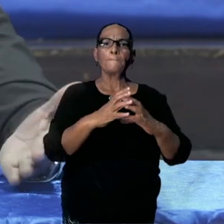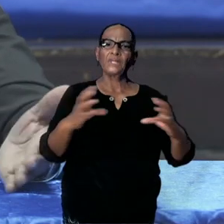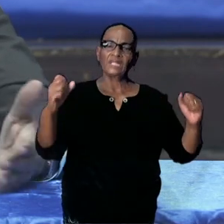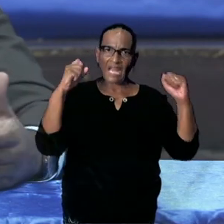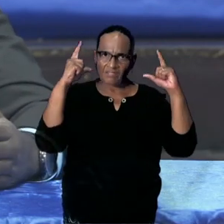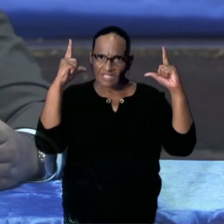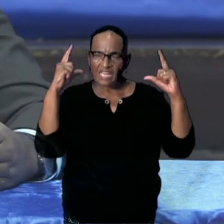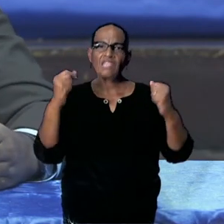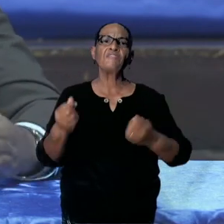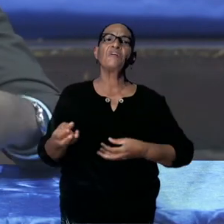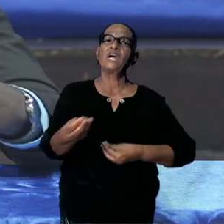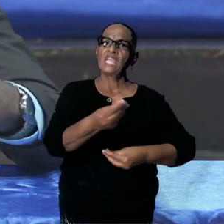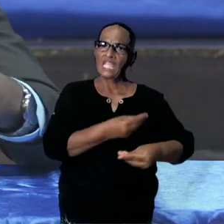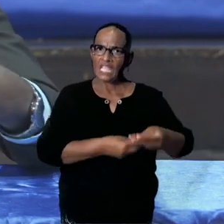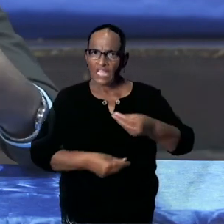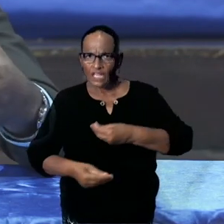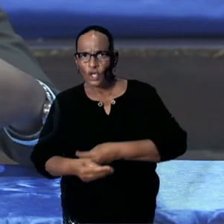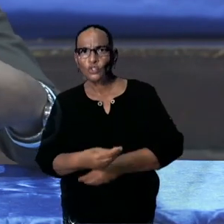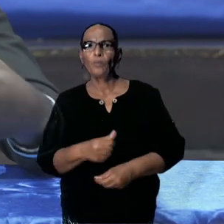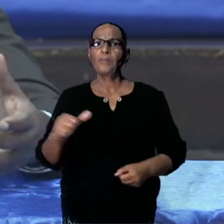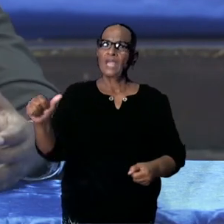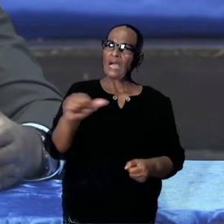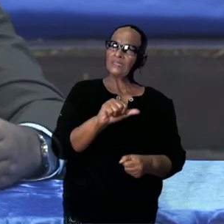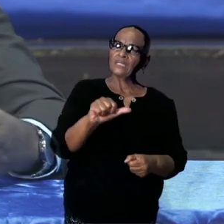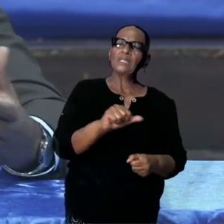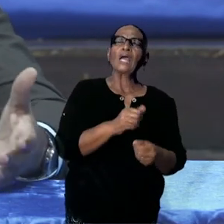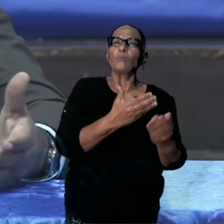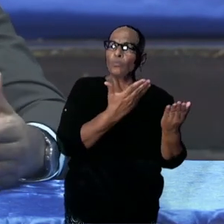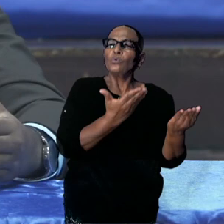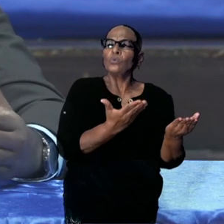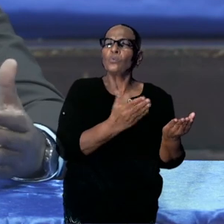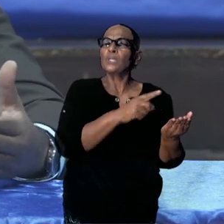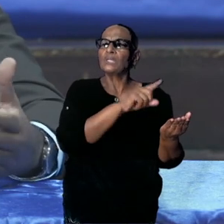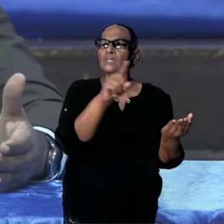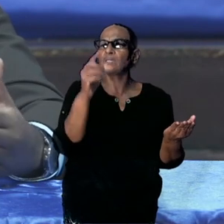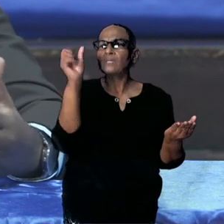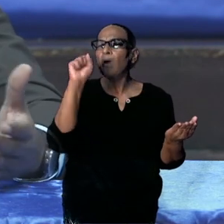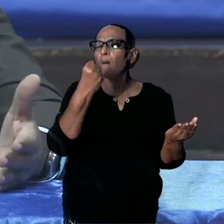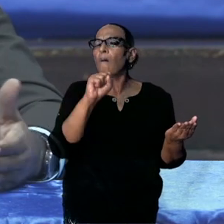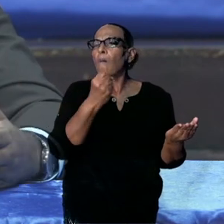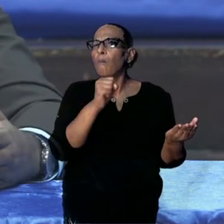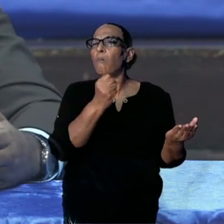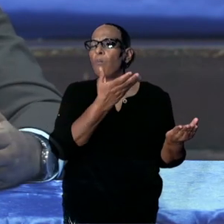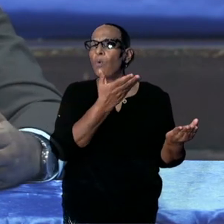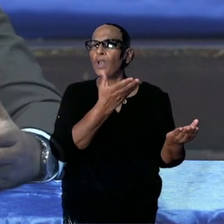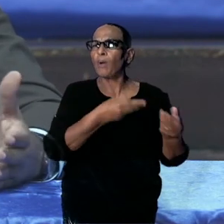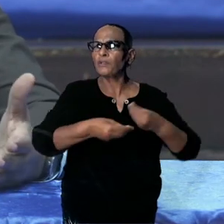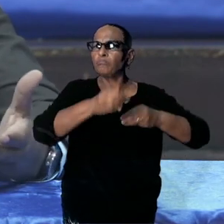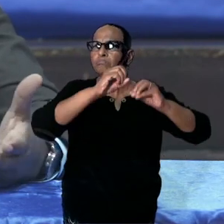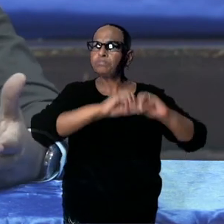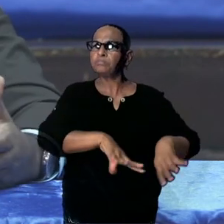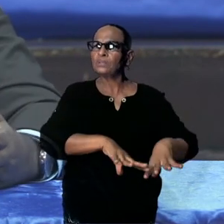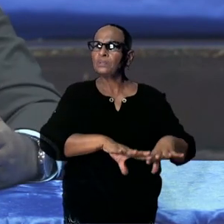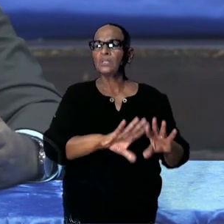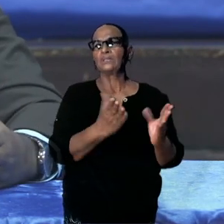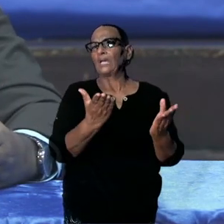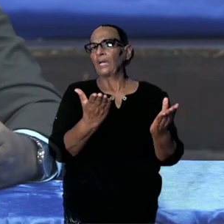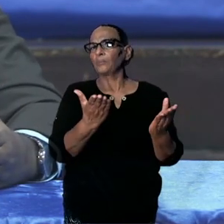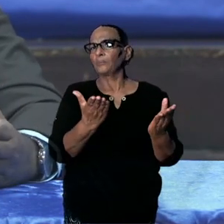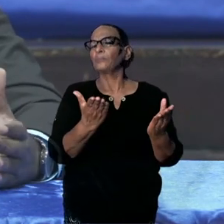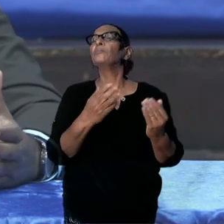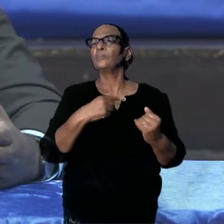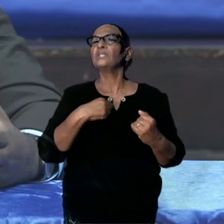De economie. Die moet niet helemaal terugvallen op een niveau dat het niet terug kan komen.